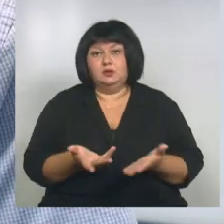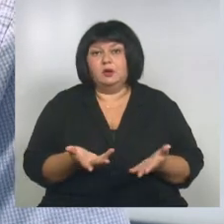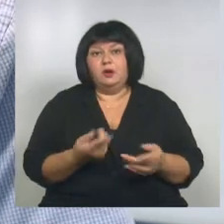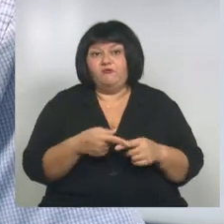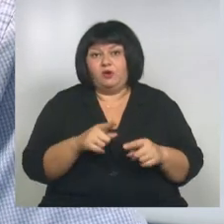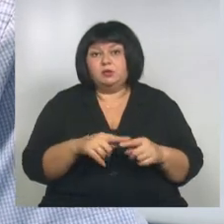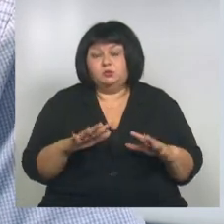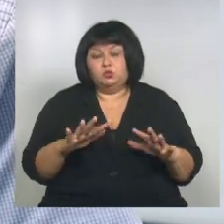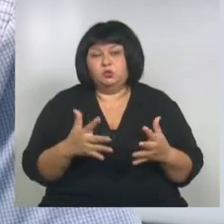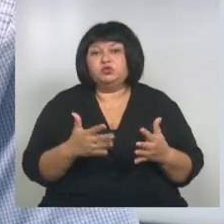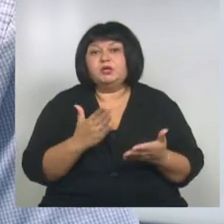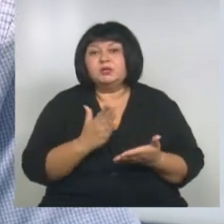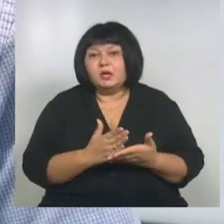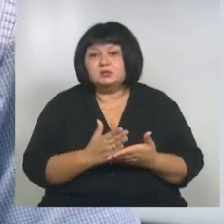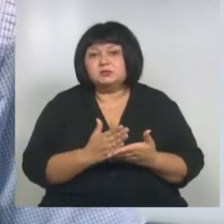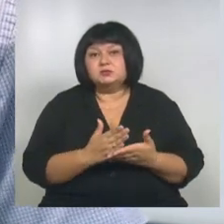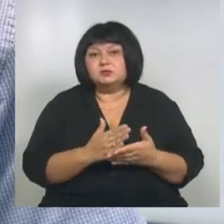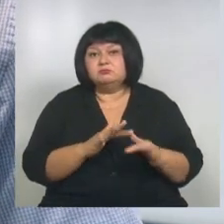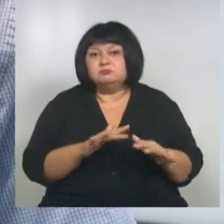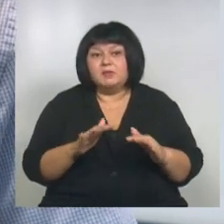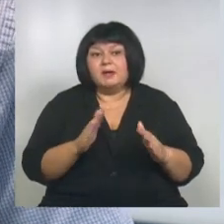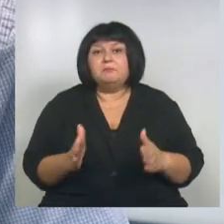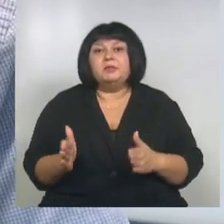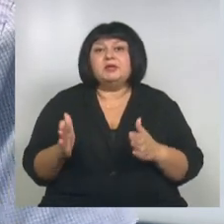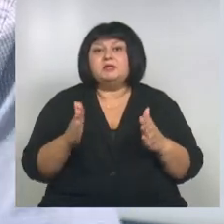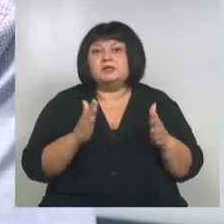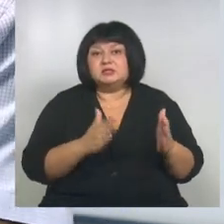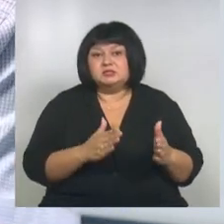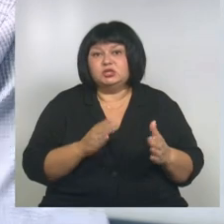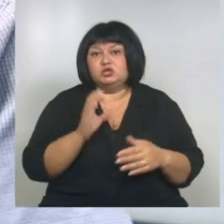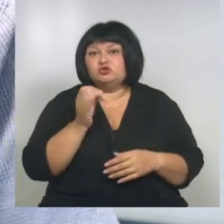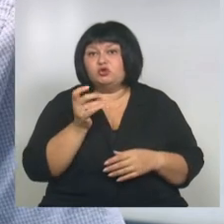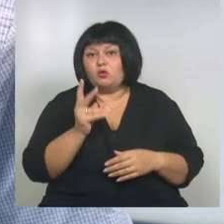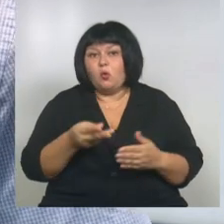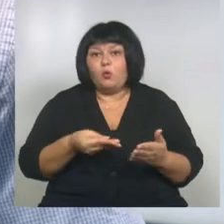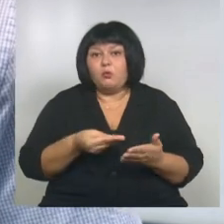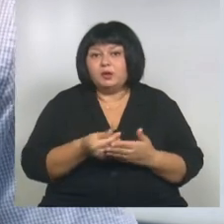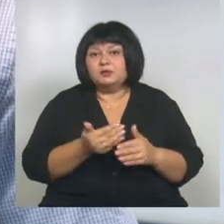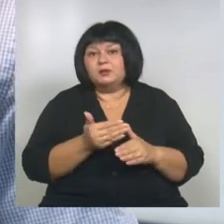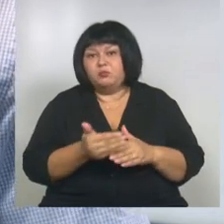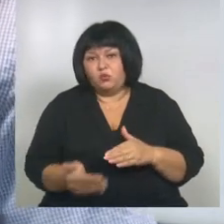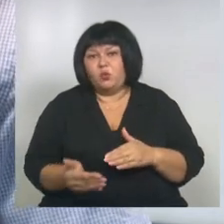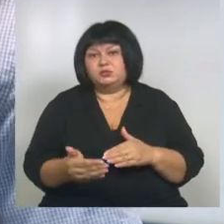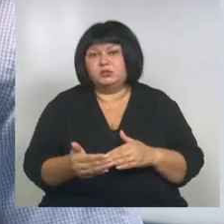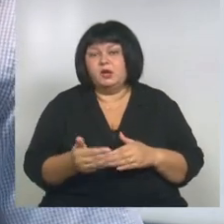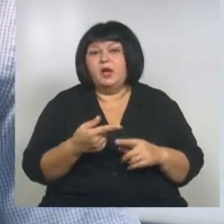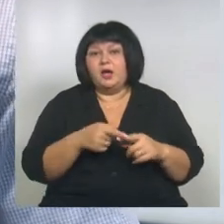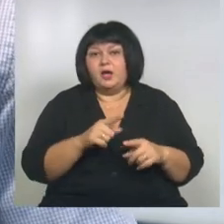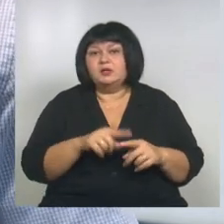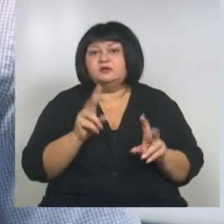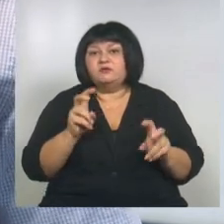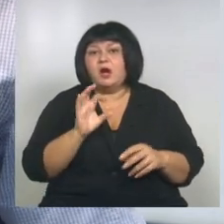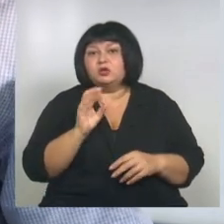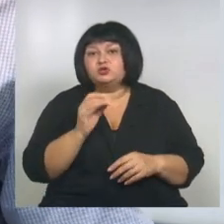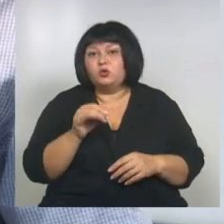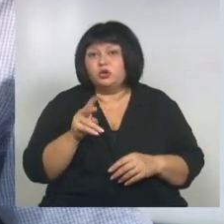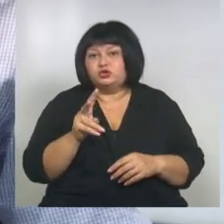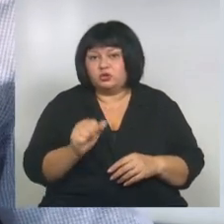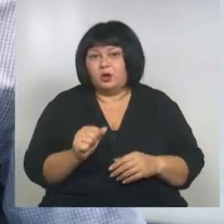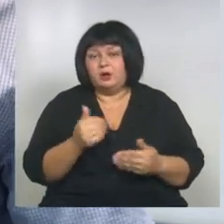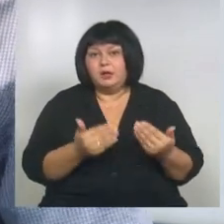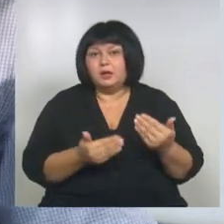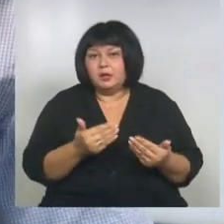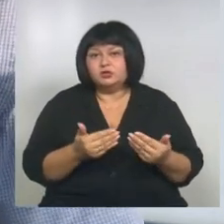В этом случае есть процедура перенести срок уплаты на более поздние сроки, это отсрочка, либо рассрочка, то есть